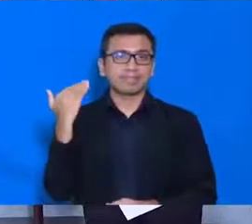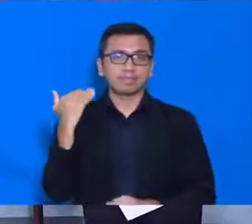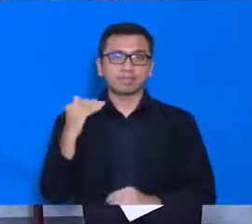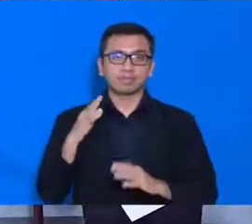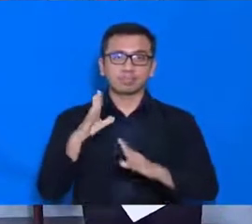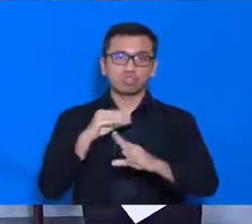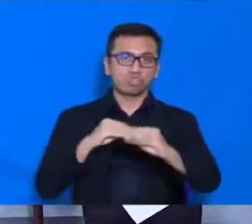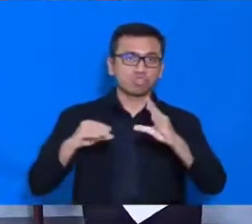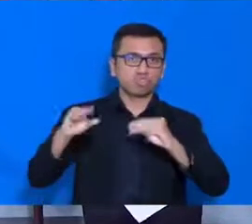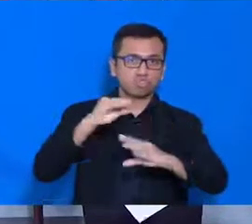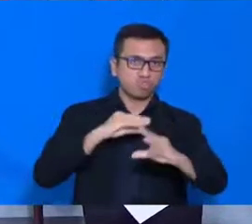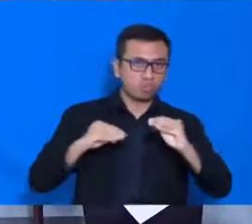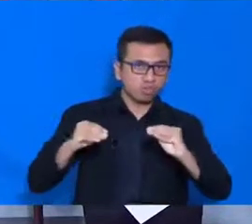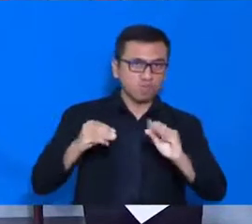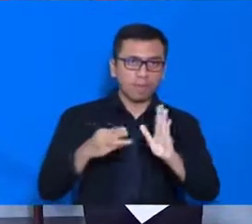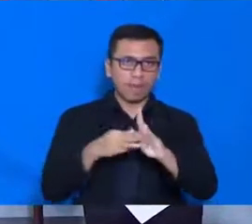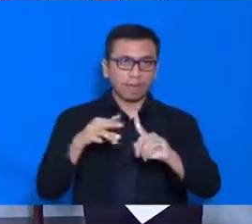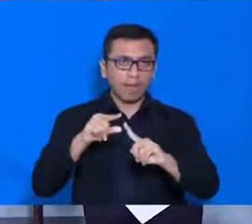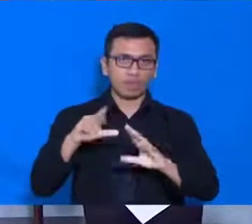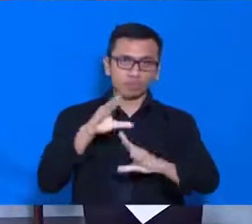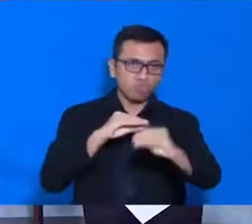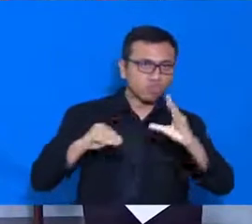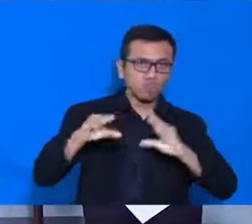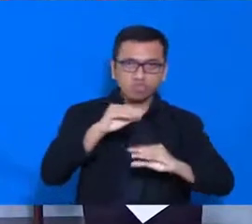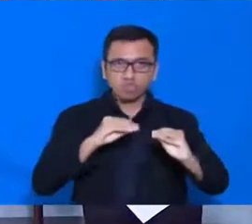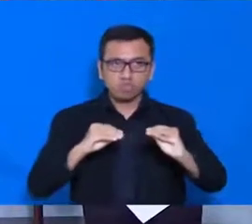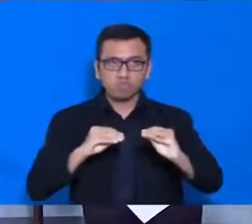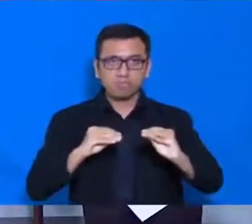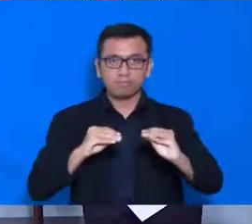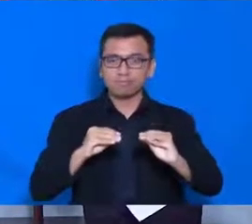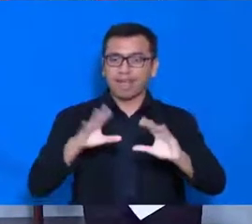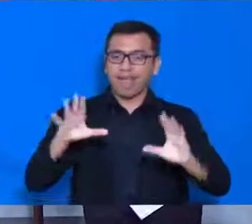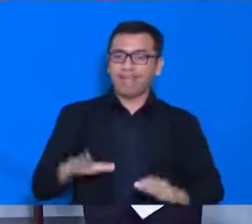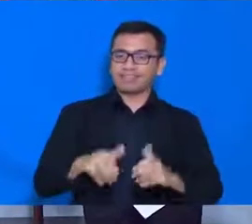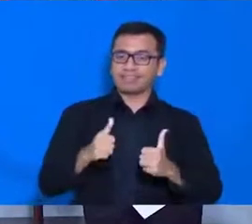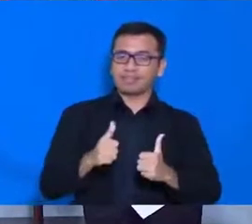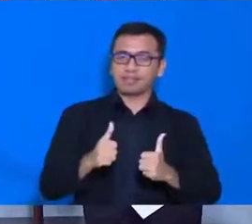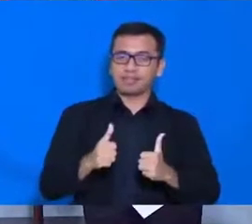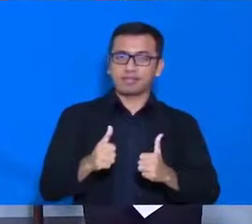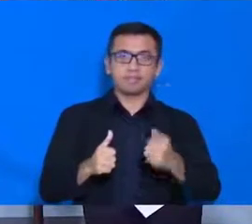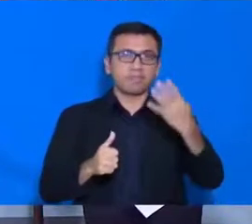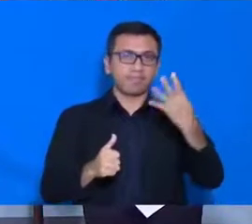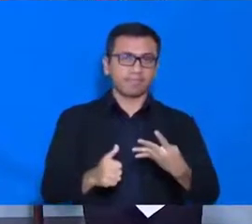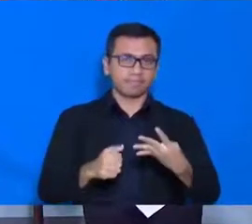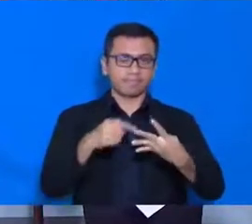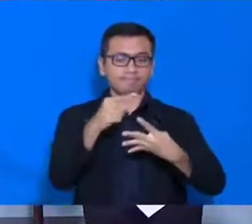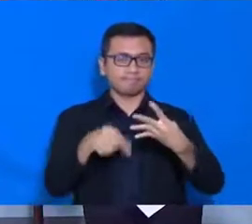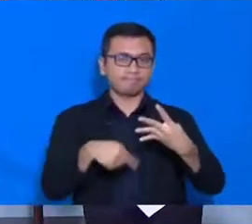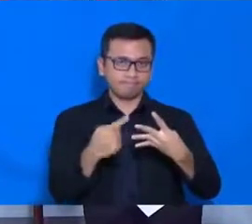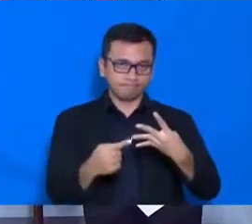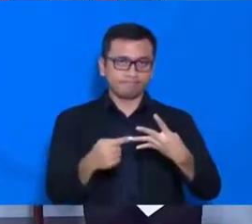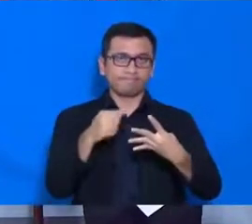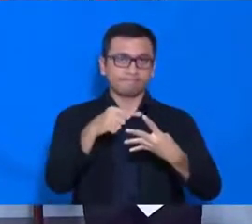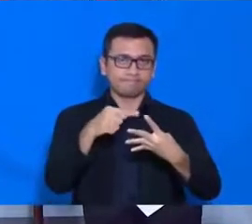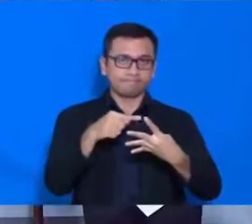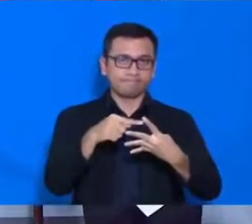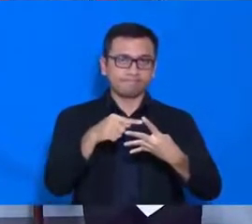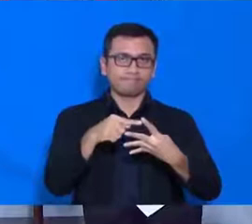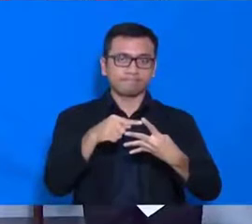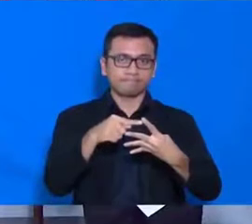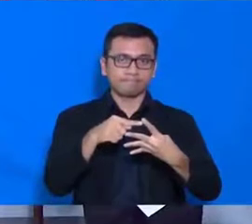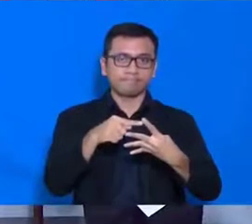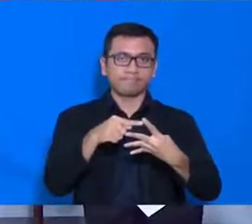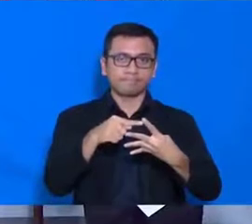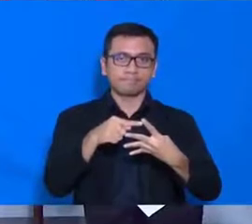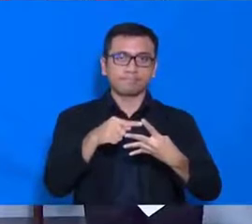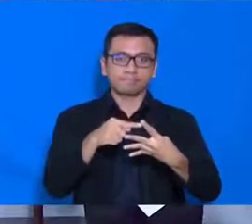MPR RI, maka paling tidak ada empat poin yang perlu saya sampaikan kepada kawan-kawan wartawan sekalian.